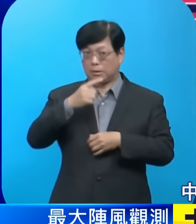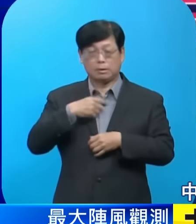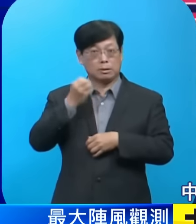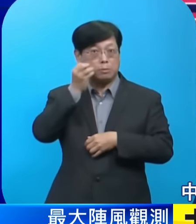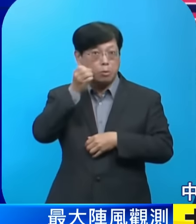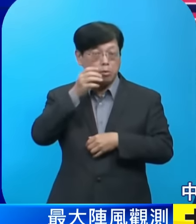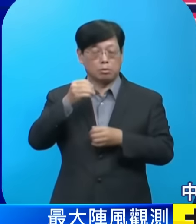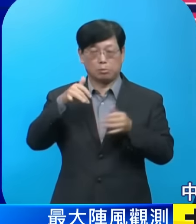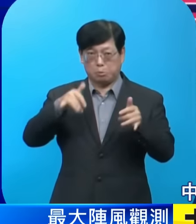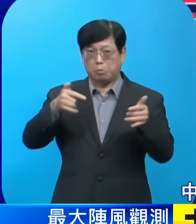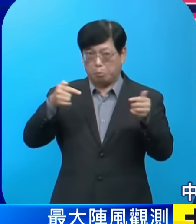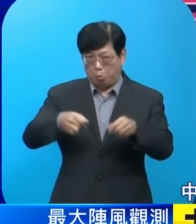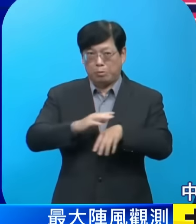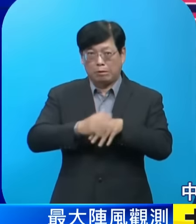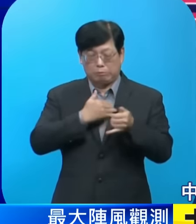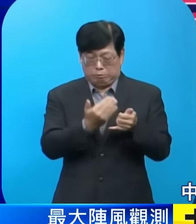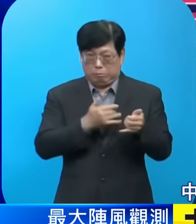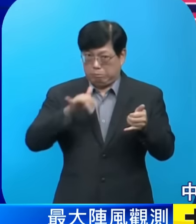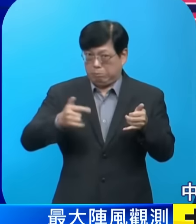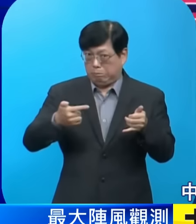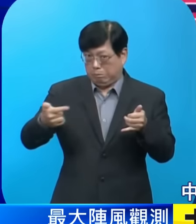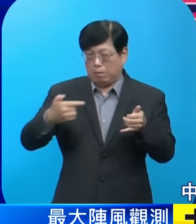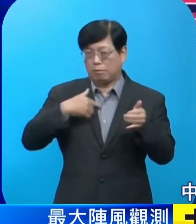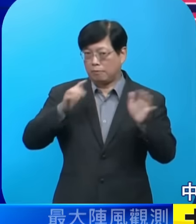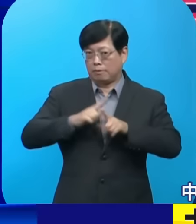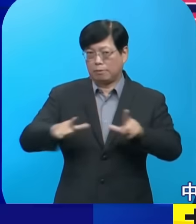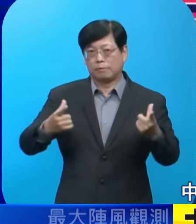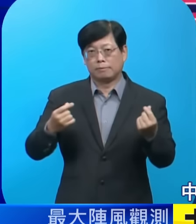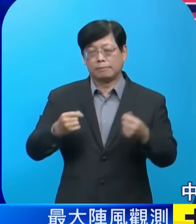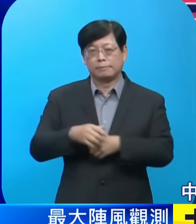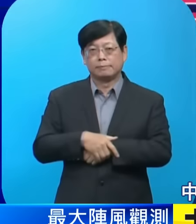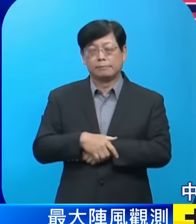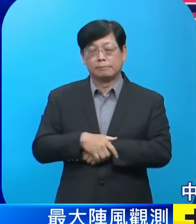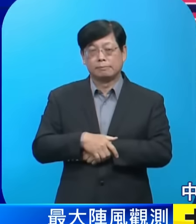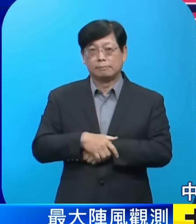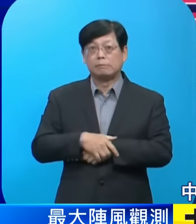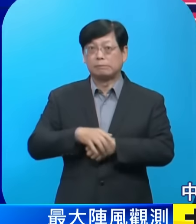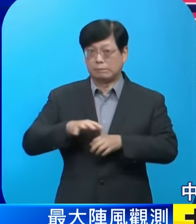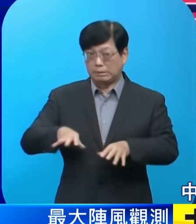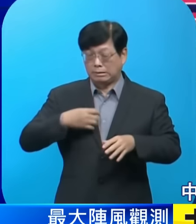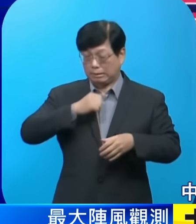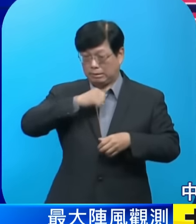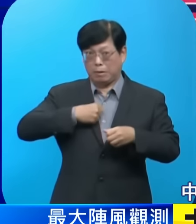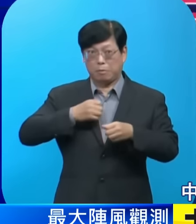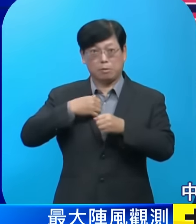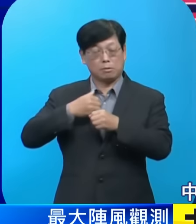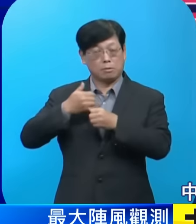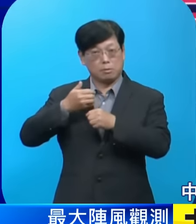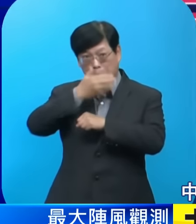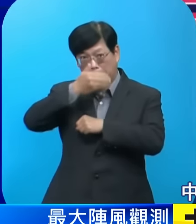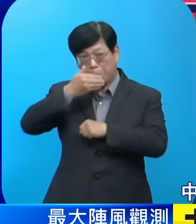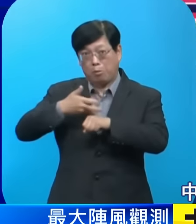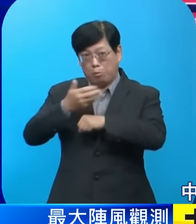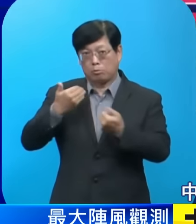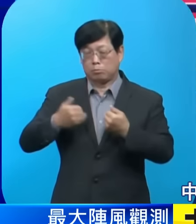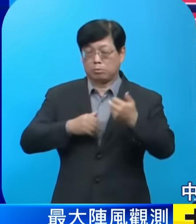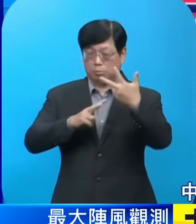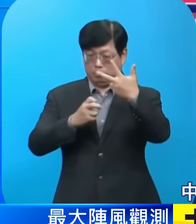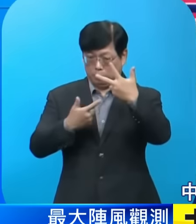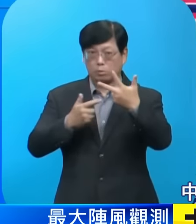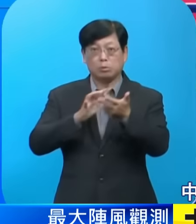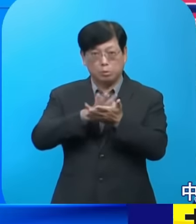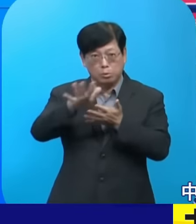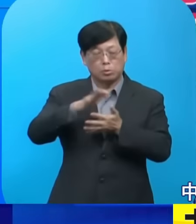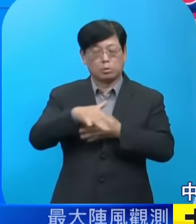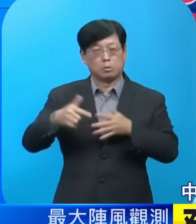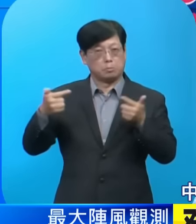但是西半部的雨勢還是非常明顯風也還是非常明顯那整體在本島跟澎湖大概要到26號之後風雨